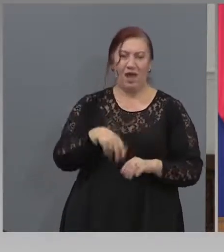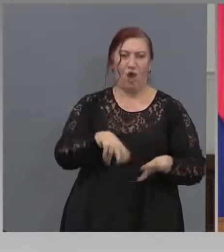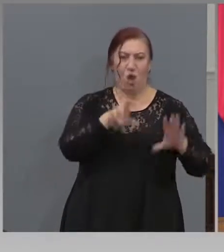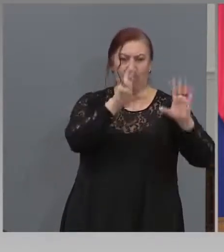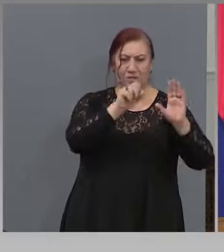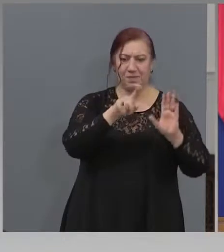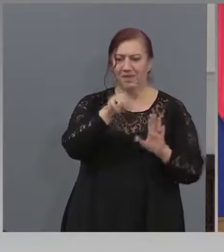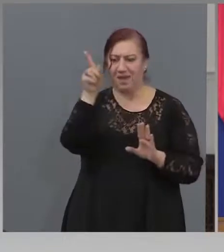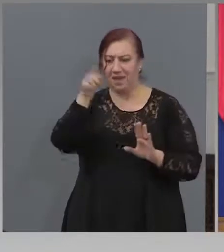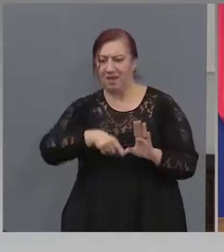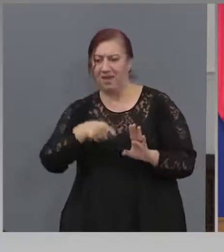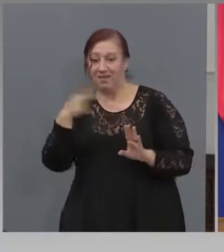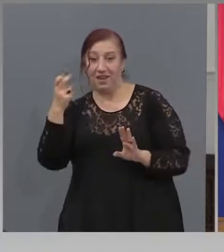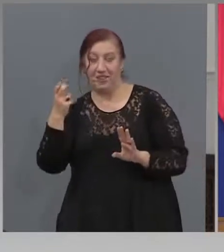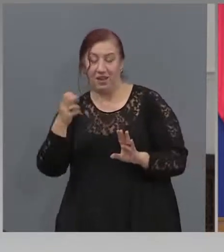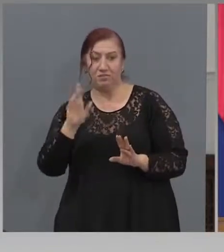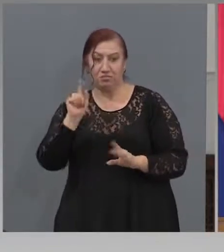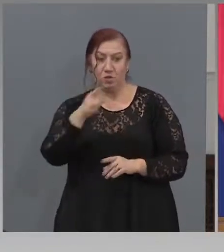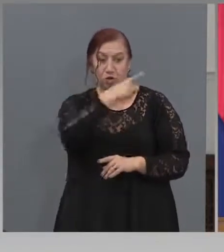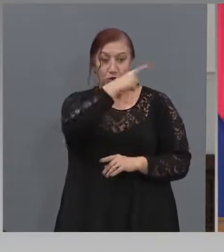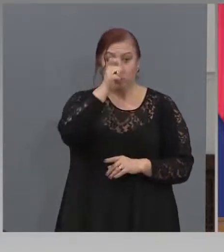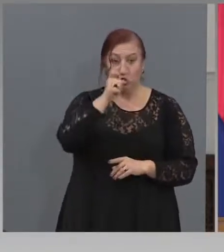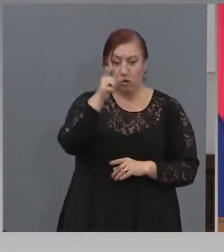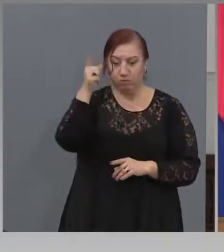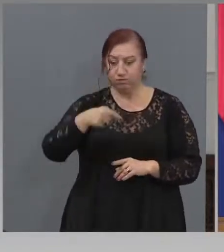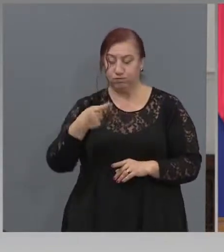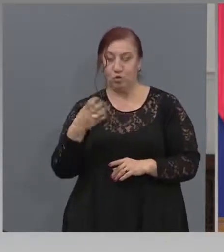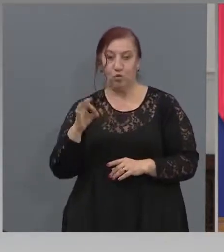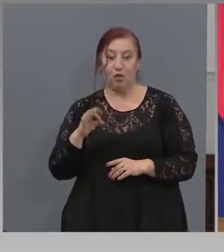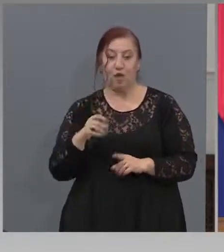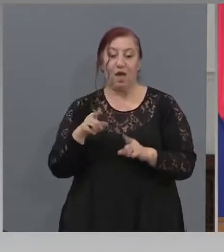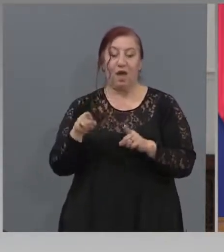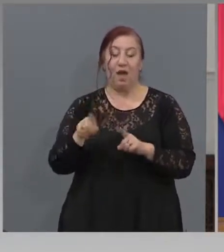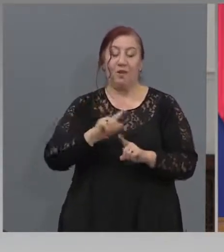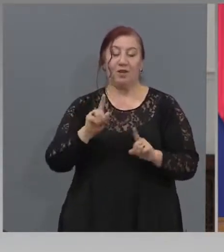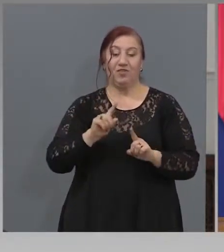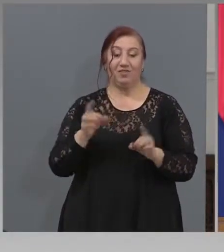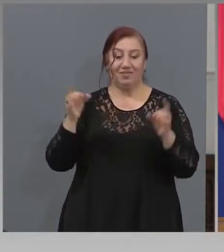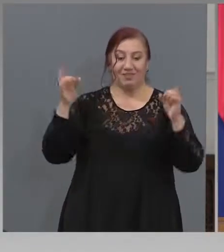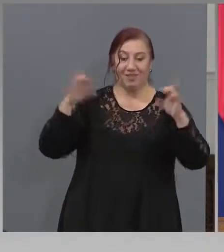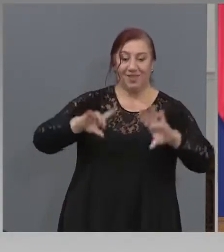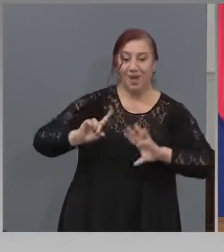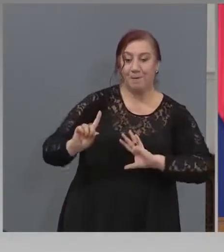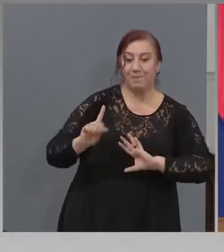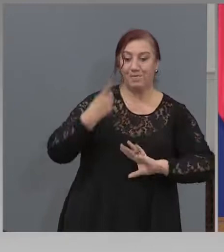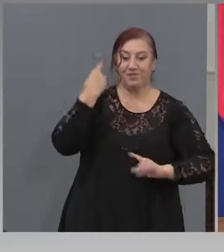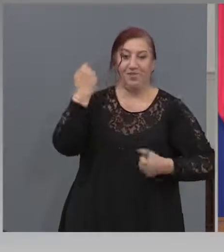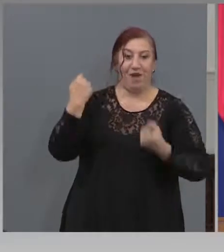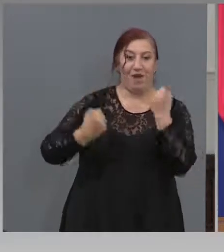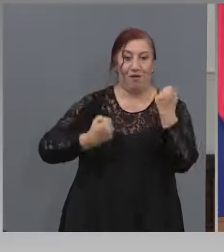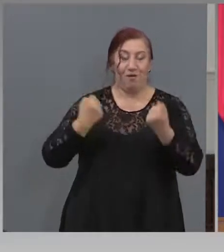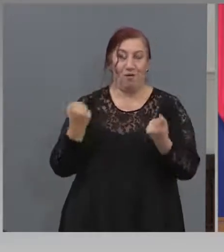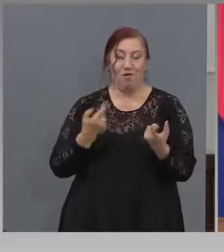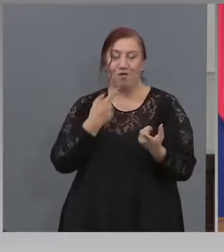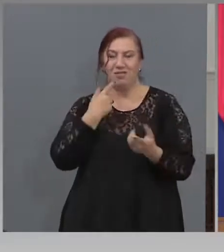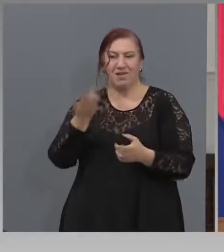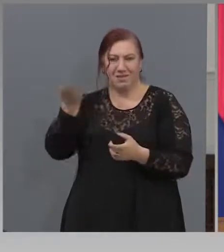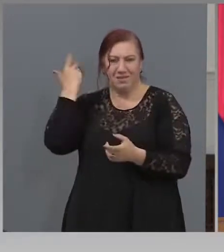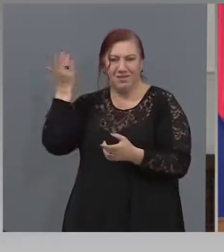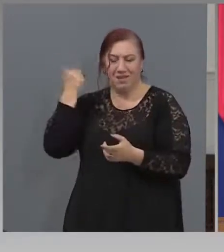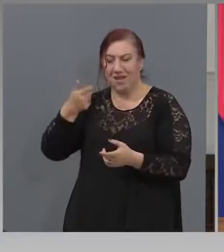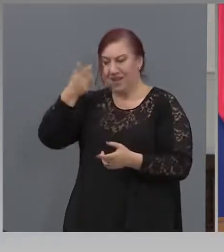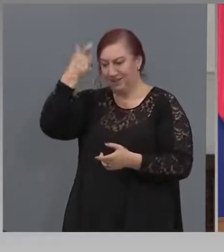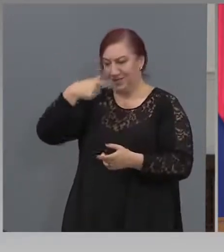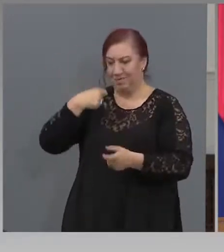Мина и добре. Само, че това не е перпетум мобиле да се самопроизвеждат